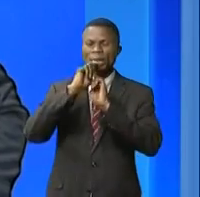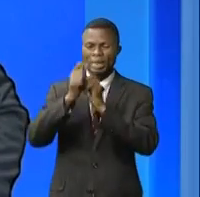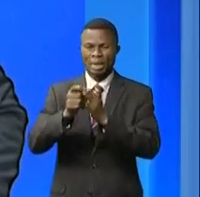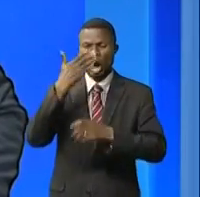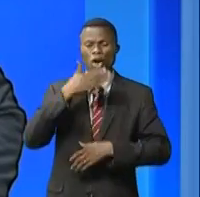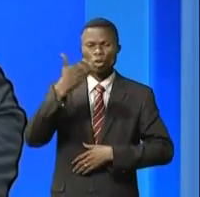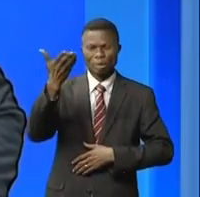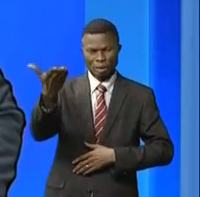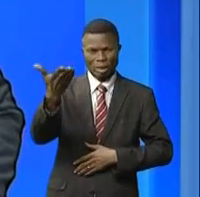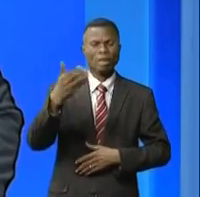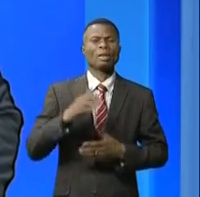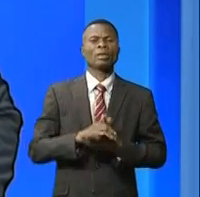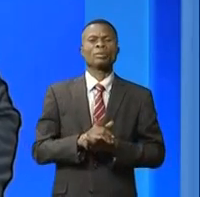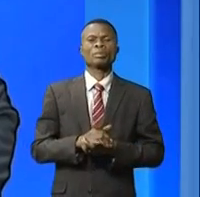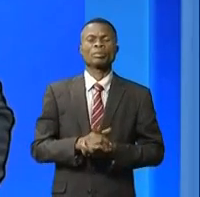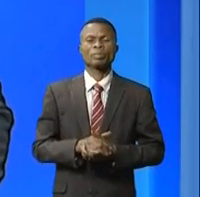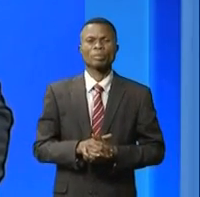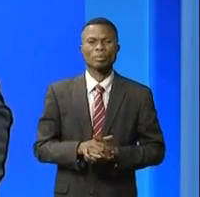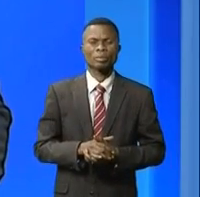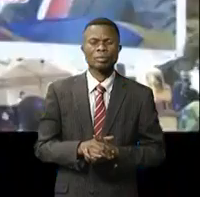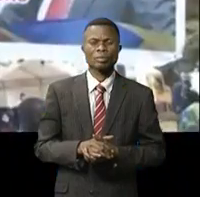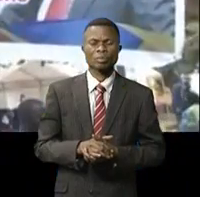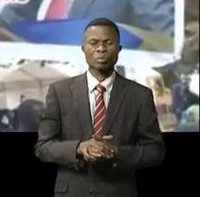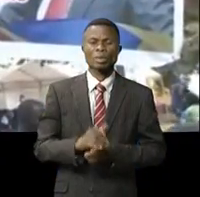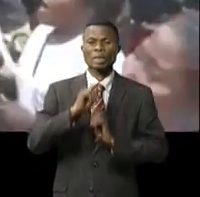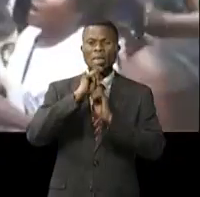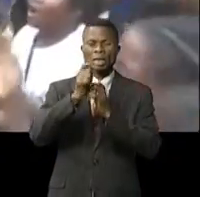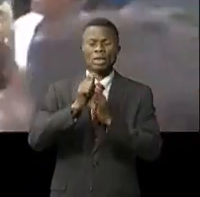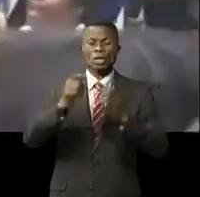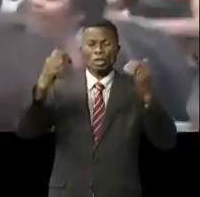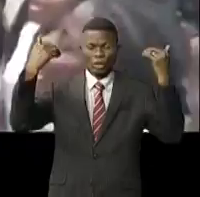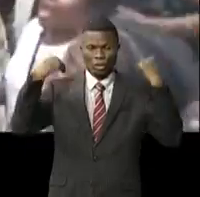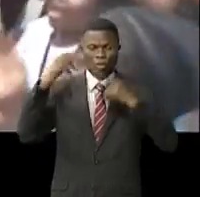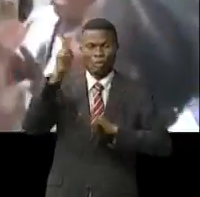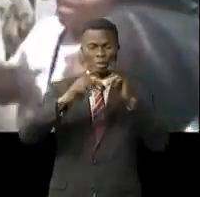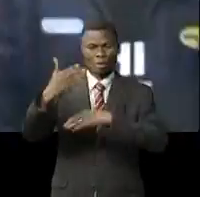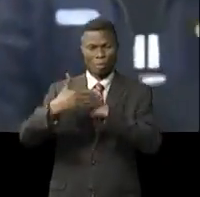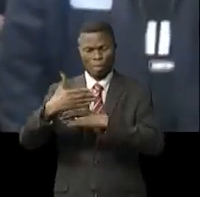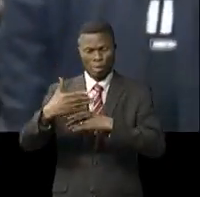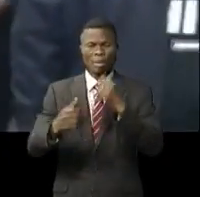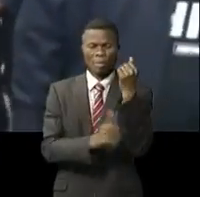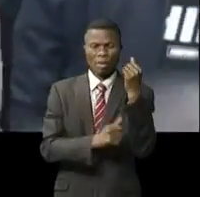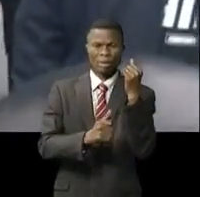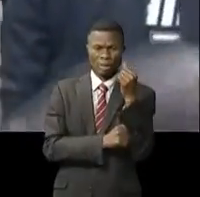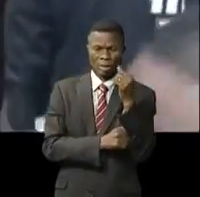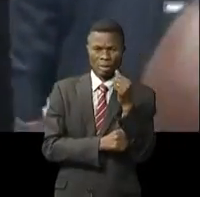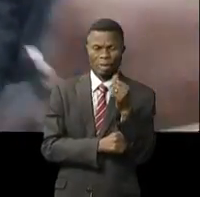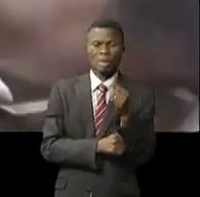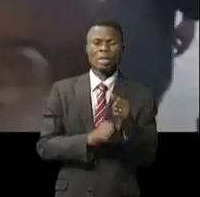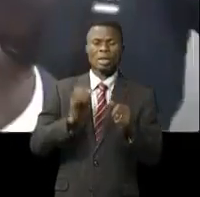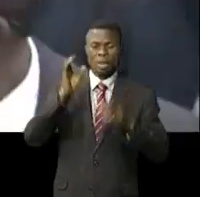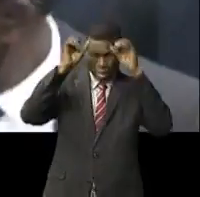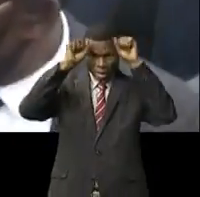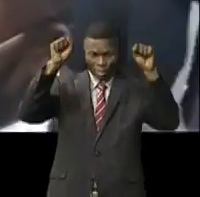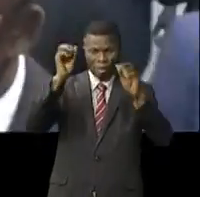avec Sylvie Mwembo. Une représentation nationale du peuple proche de ces mêmes peuples, c'est l'image que le président